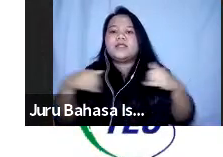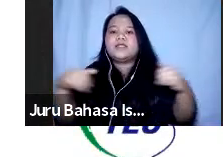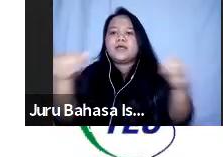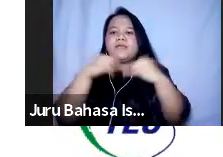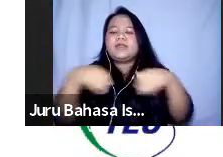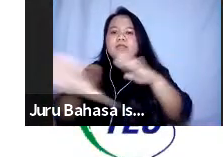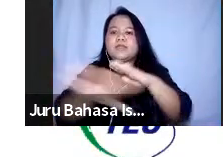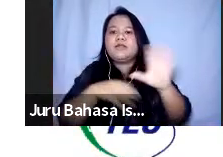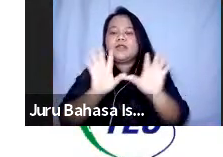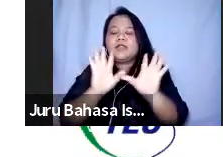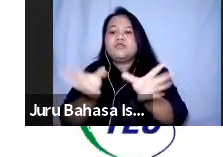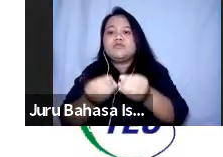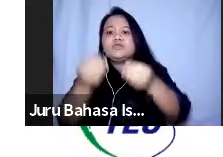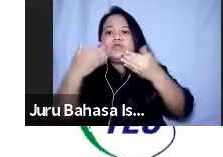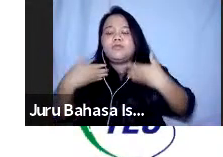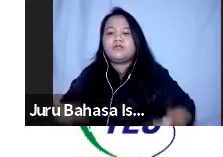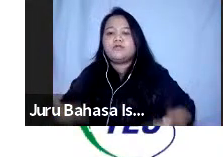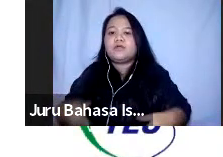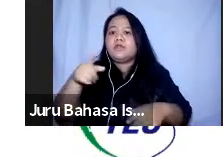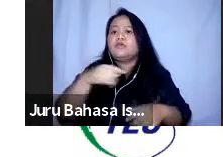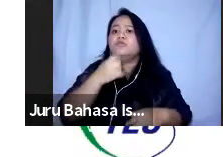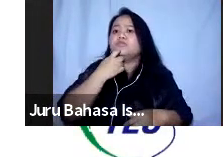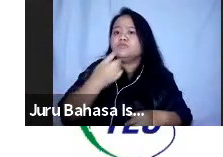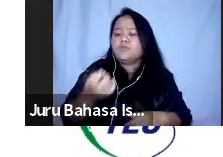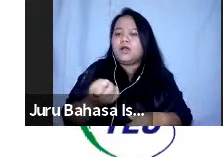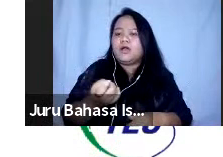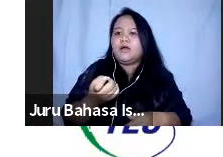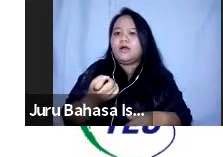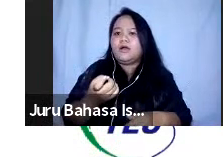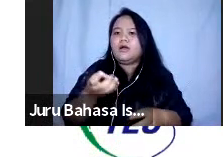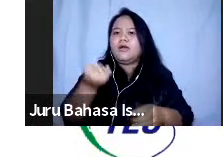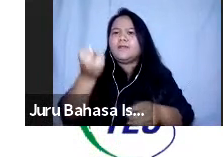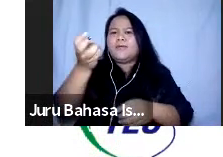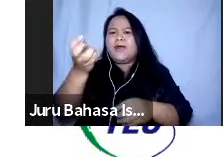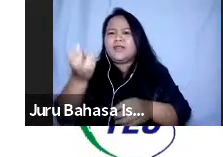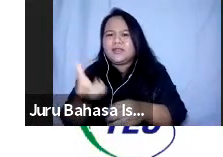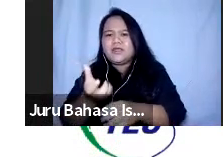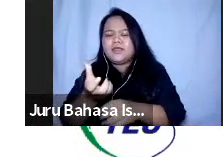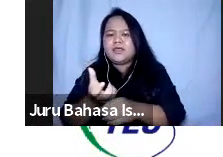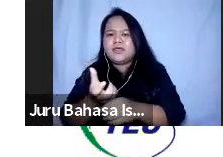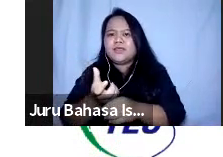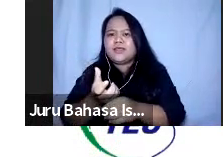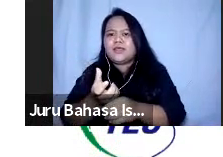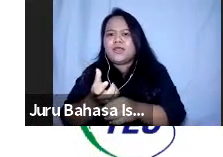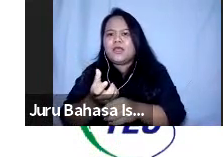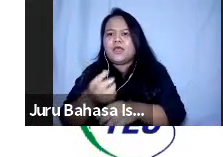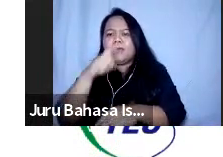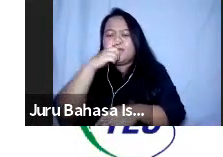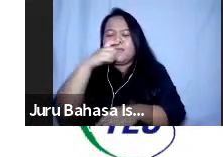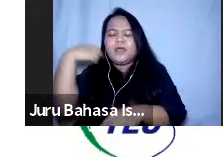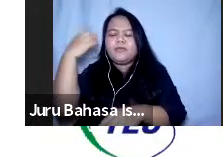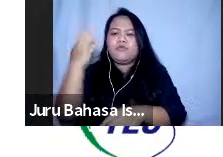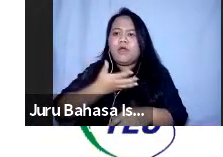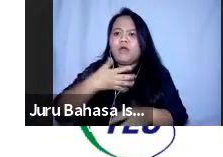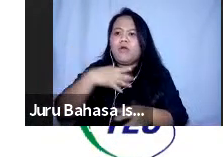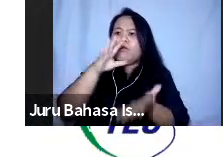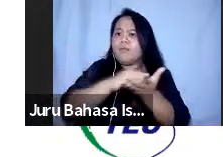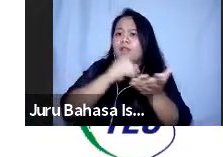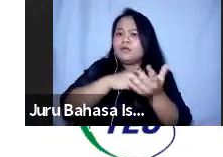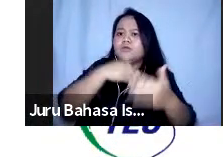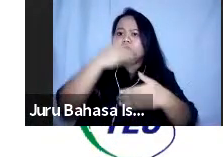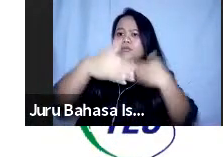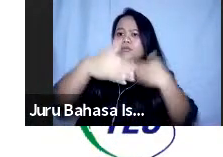inklusi kemanusiaan jadi ini hanya sekedar pemantik supaya ibu bapak ingin mempelajari lebih lanjut bagaimana